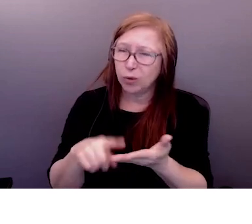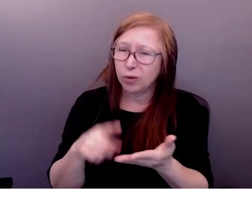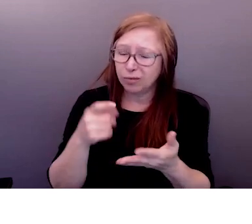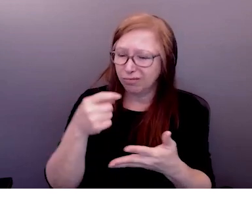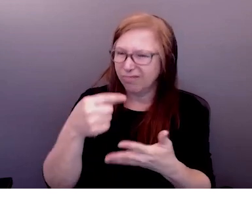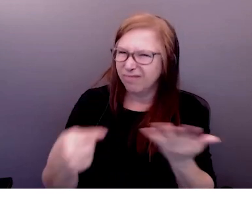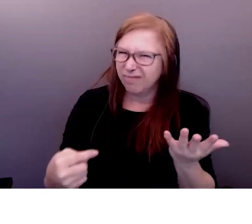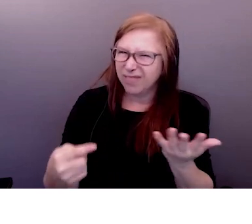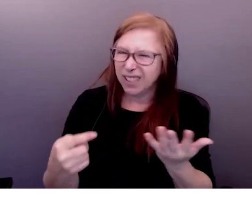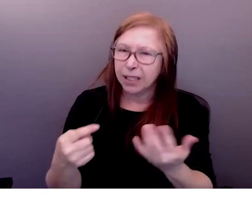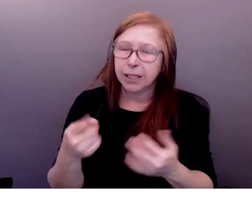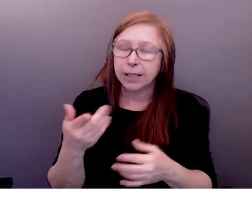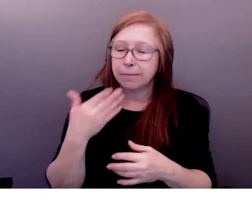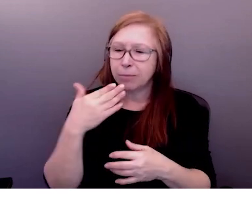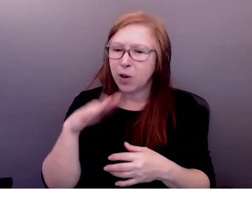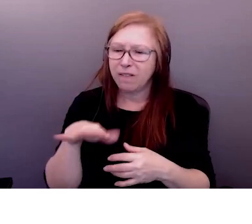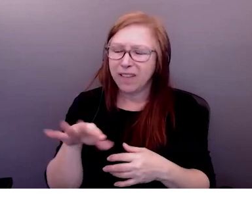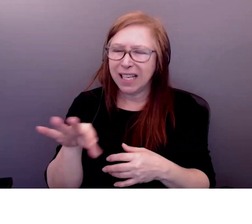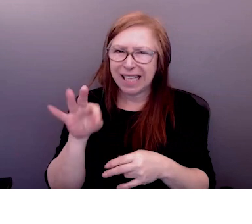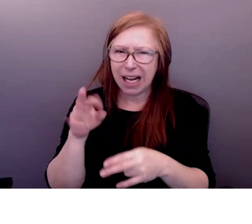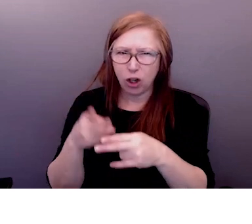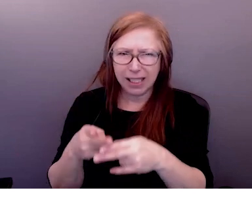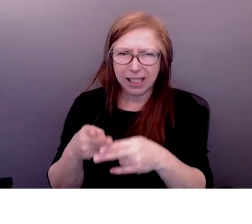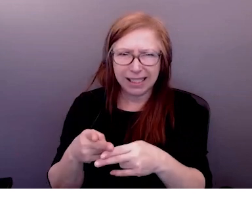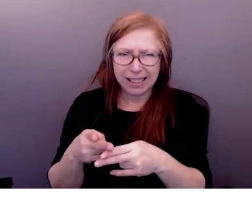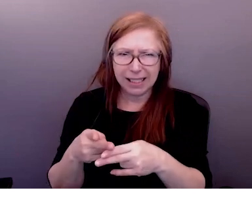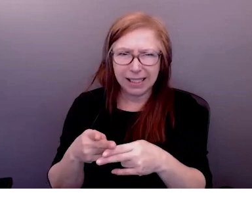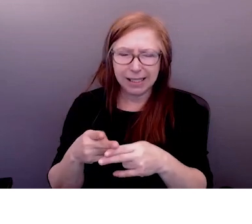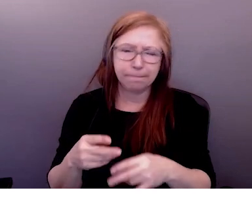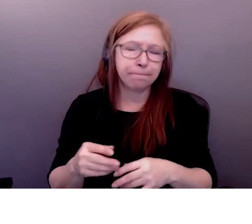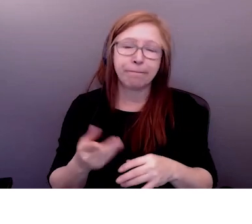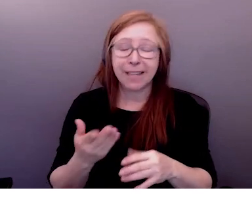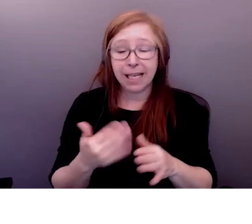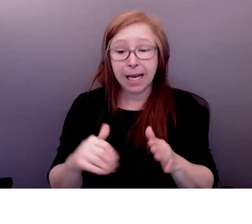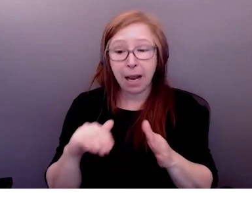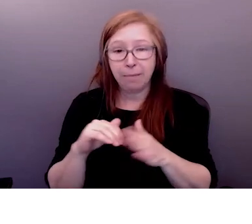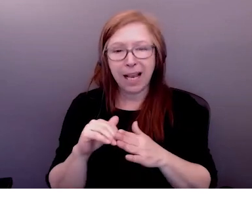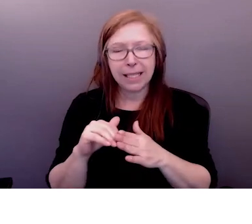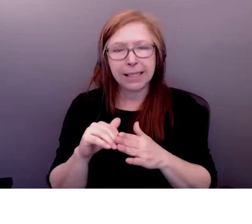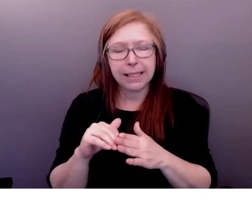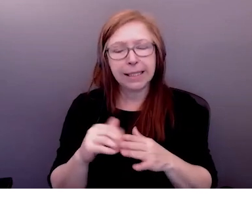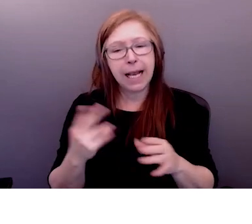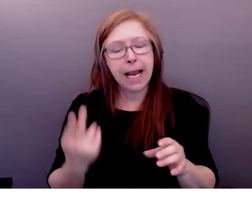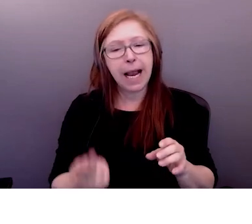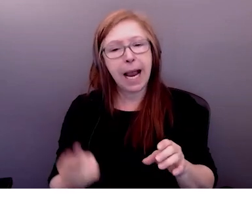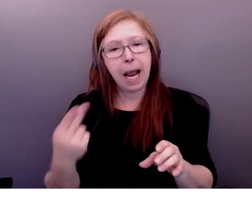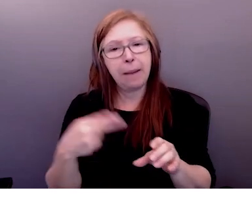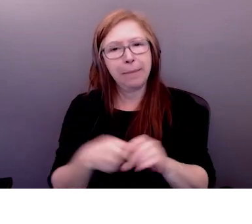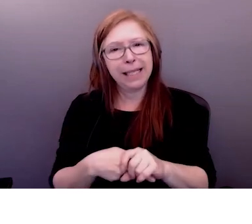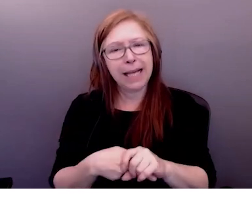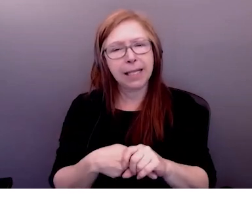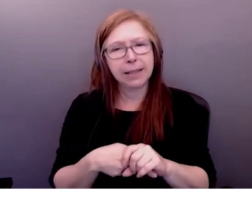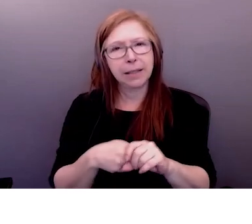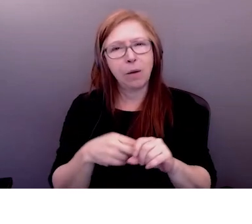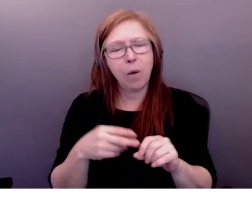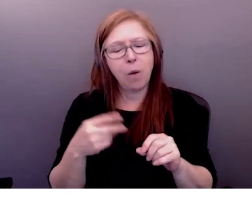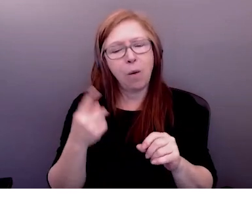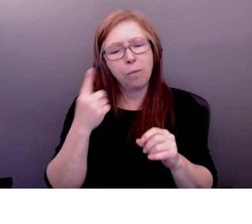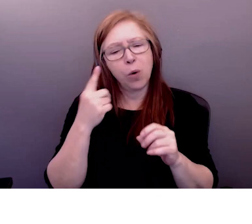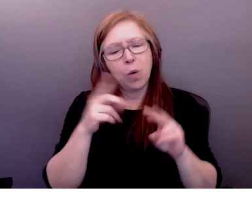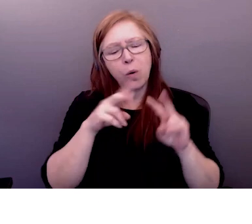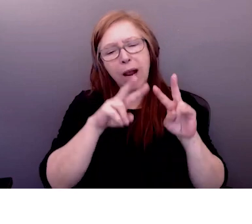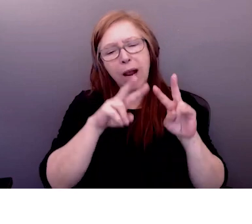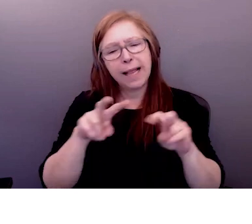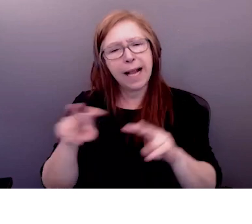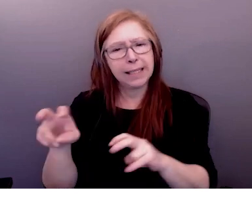là cela est parti en fait je dirais encore plus loin pour dire que fréquemment lorsqu'on parle de justice cela ne disparaît pas comme ça on fait disparaître tout